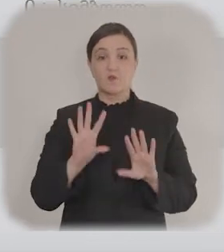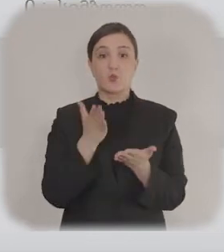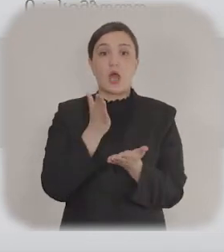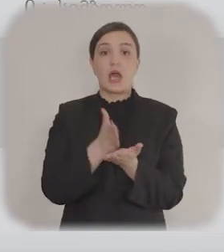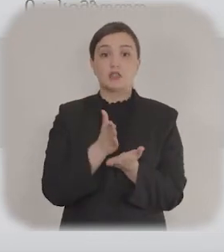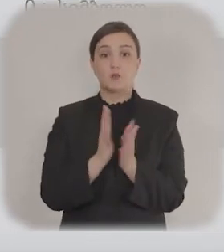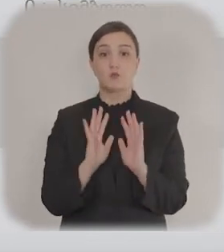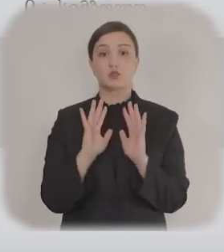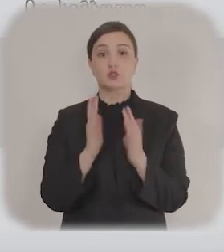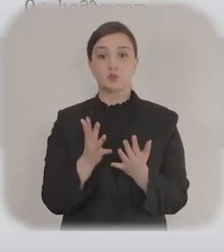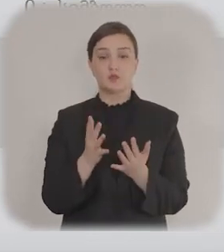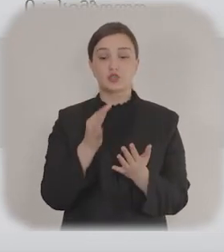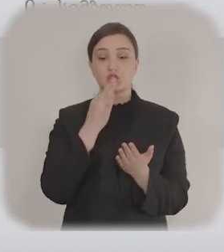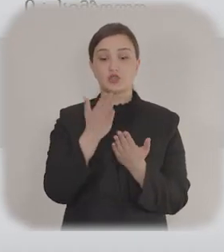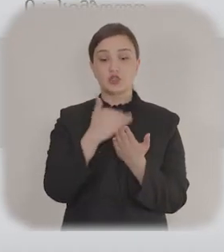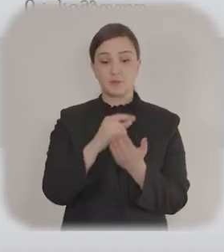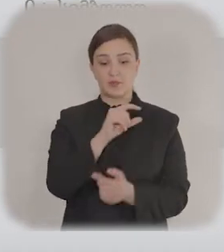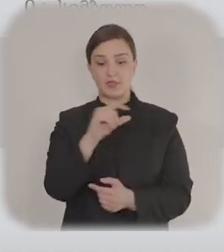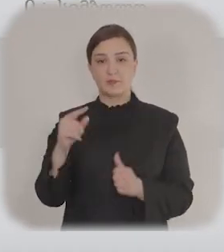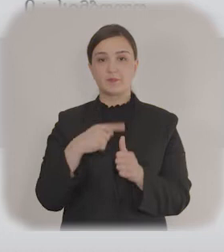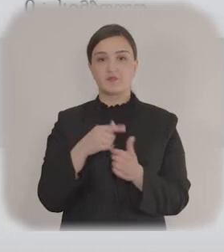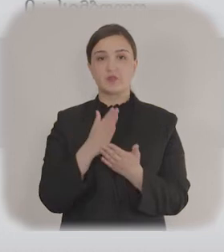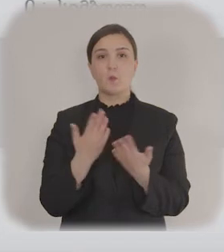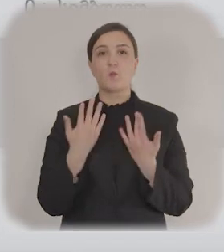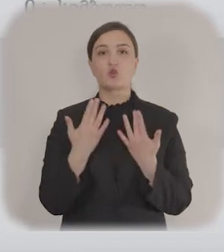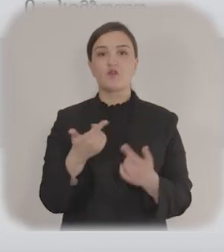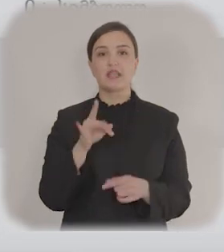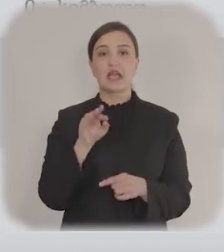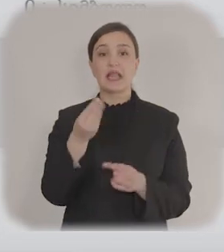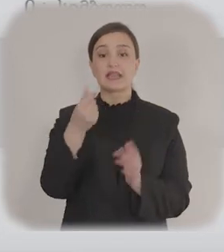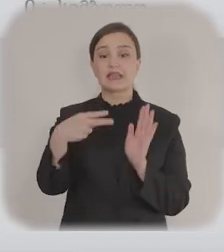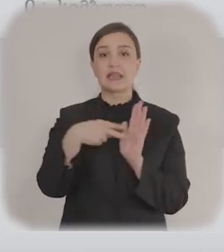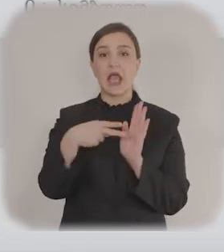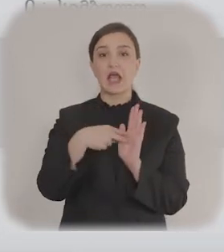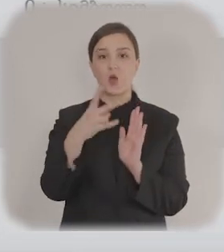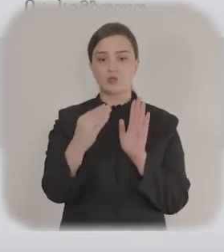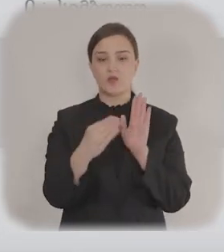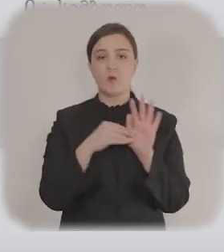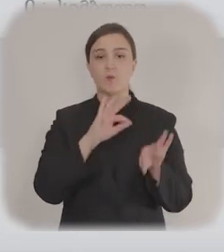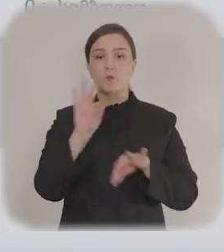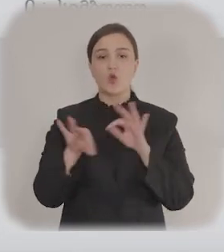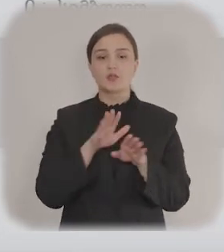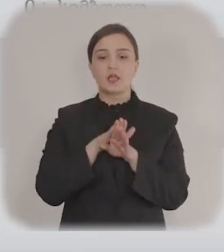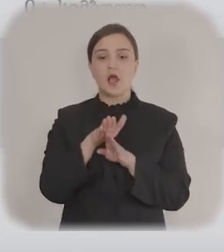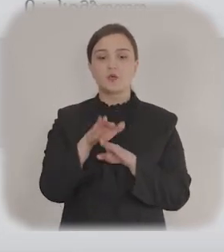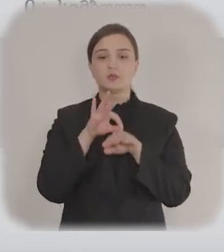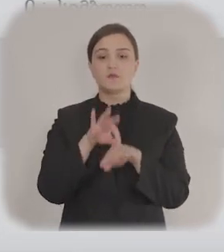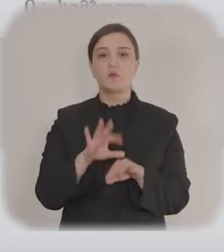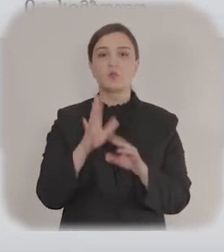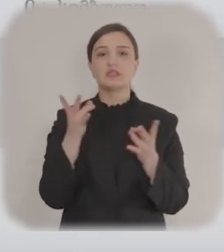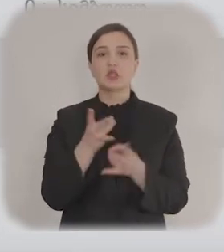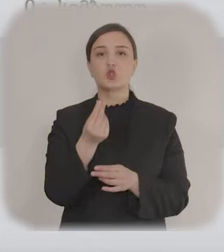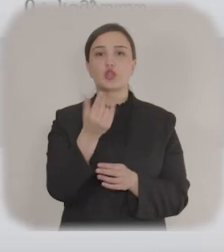Tələb olunan qrant tələbə adlı sonraki boşluqda layihəni həyata keçirmək üçün lazımlı məbləği göstərin. Proqram